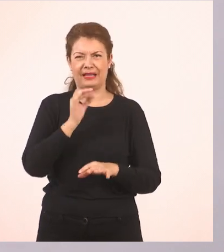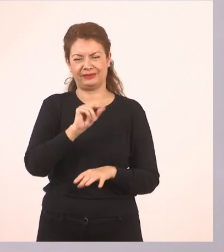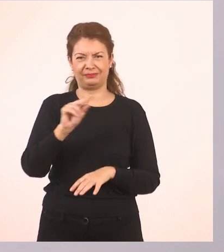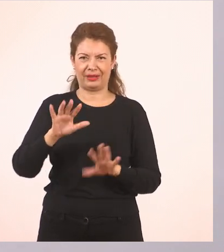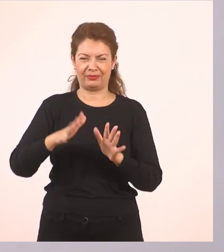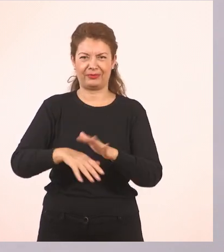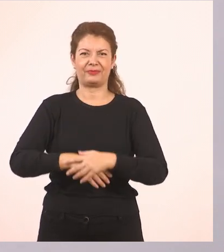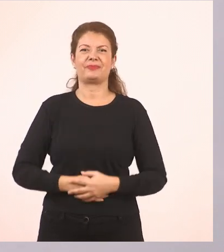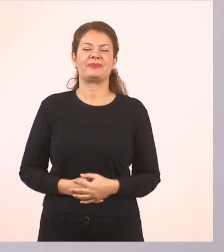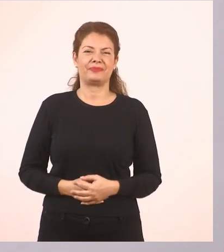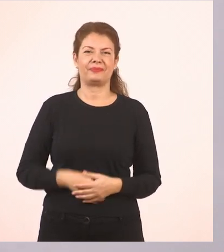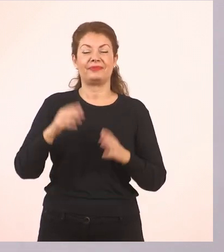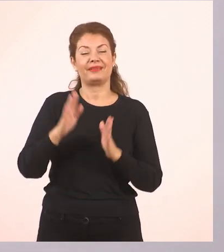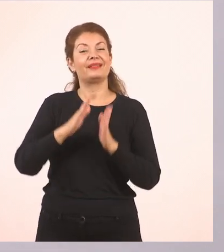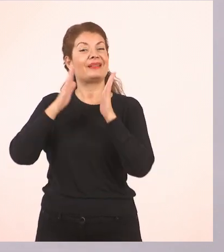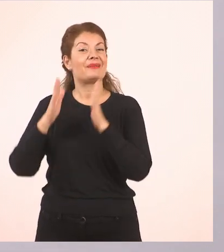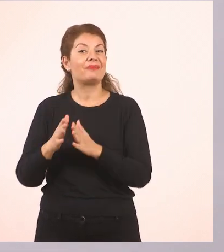Πάμε στο 7.